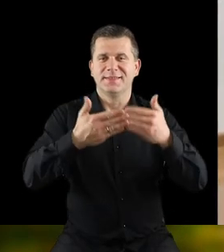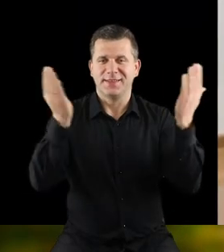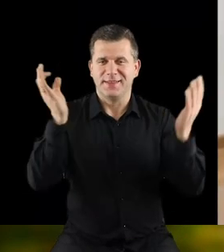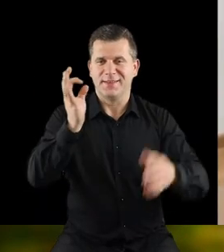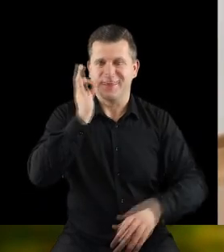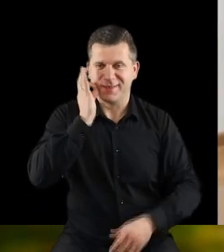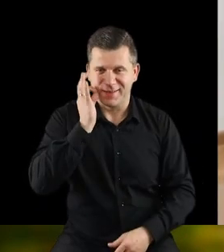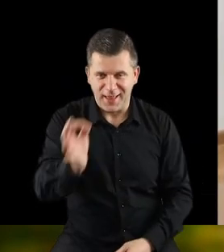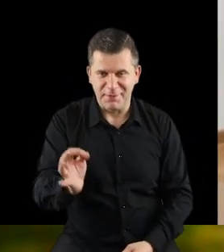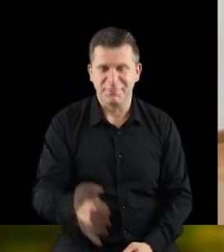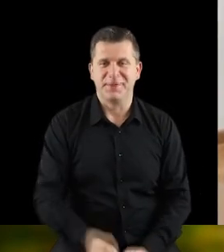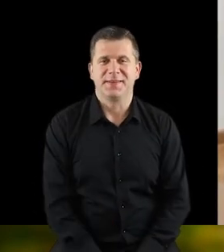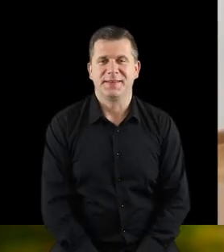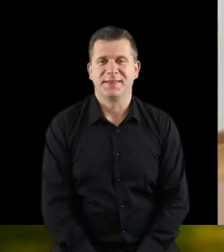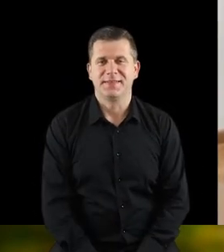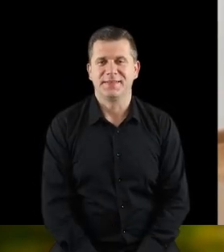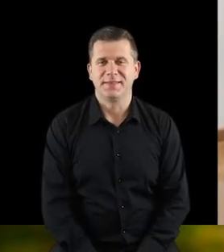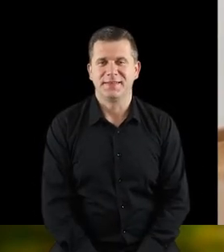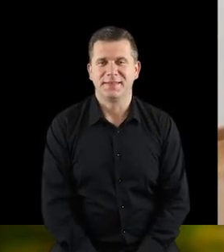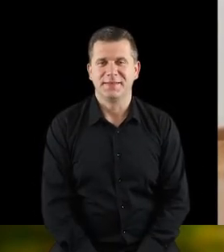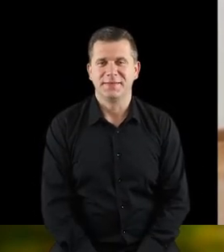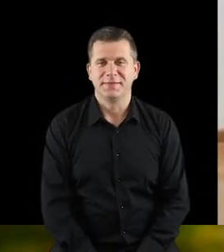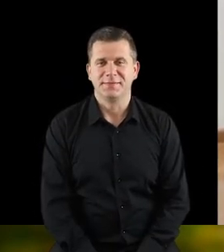Dzień dobry!